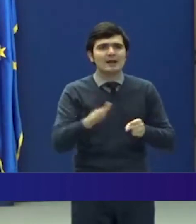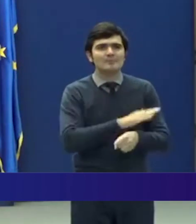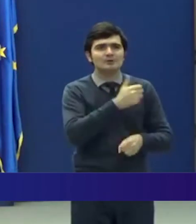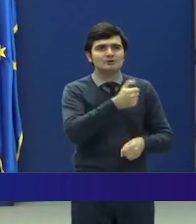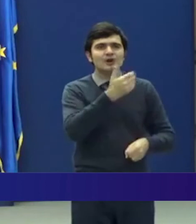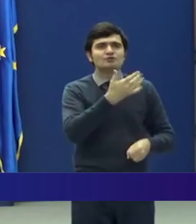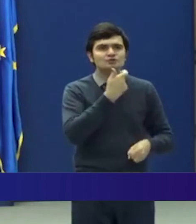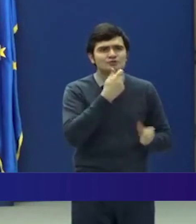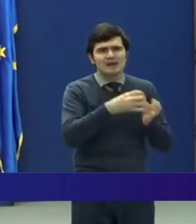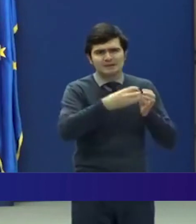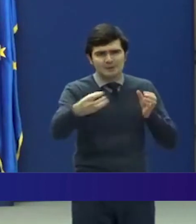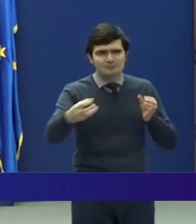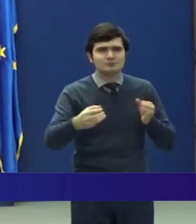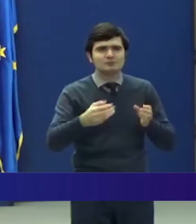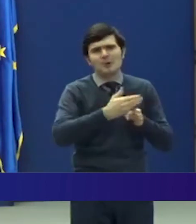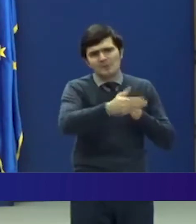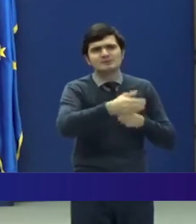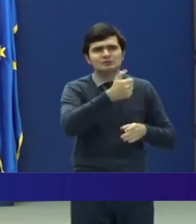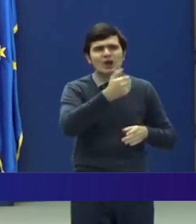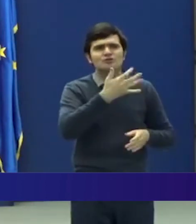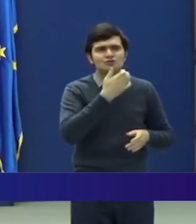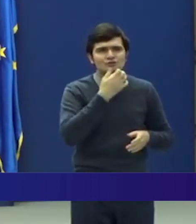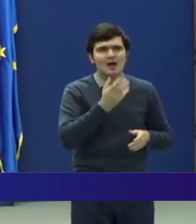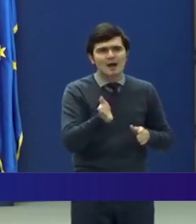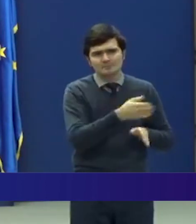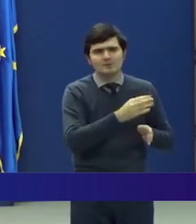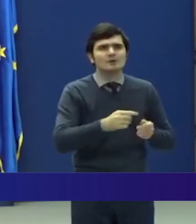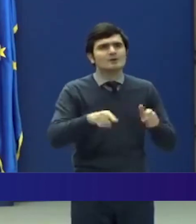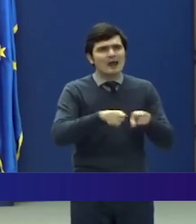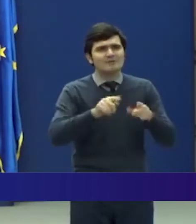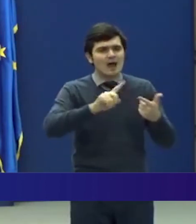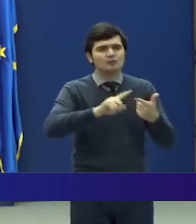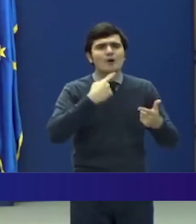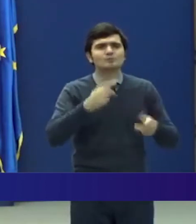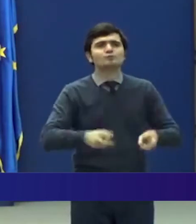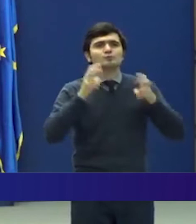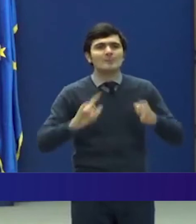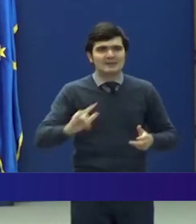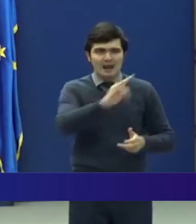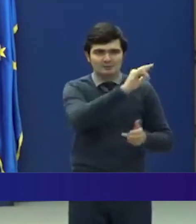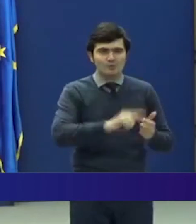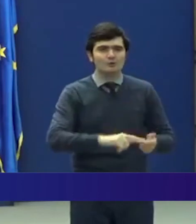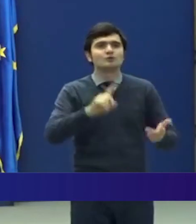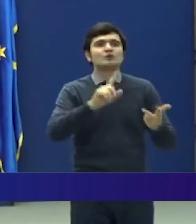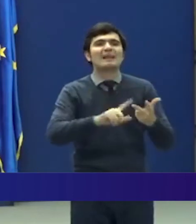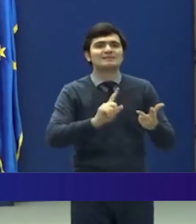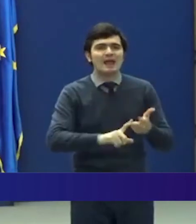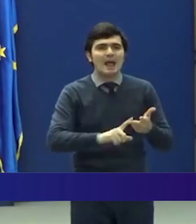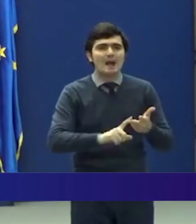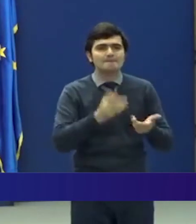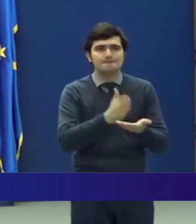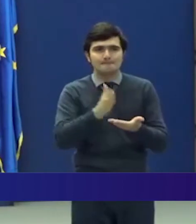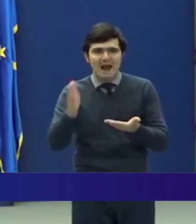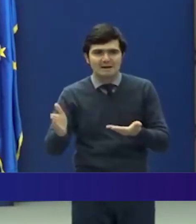împlinit 65 de ani și peste 65 de ani, după suspendarea zborurilor. Un segment la care